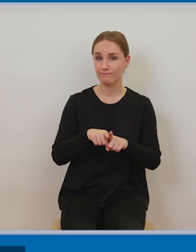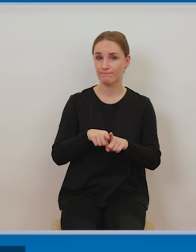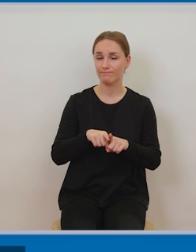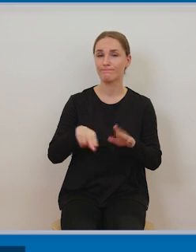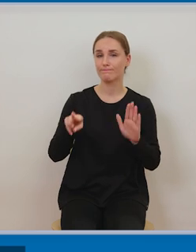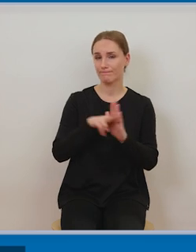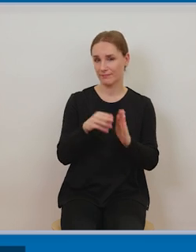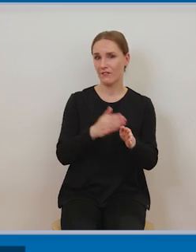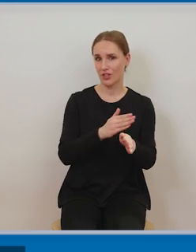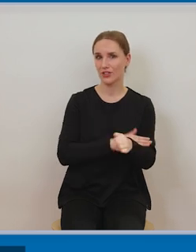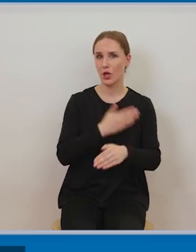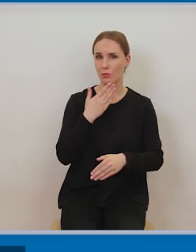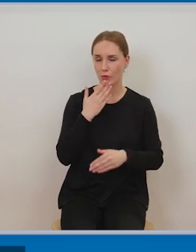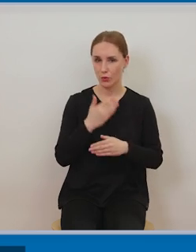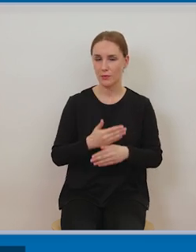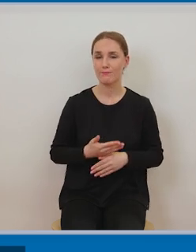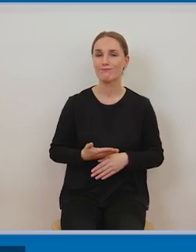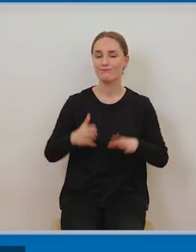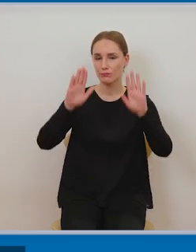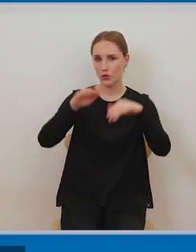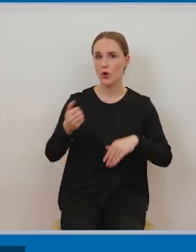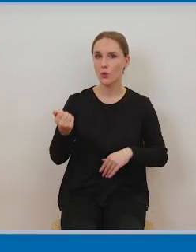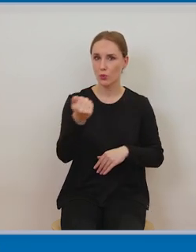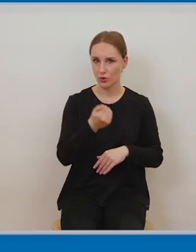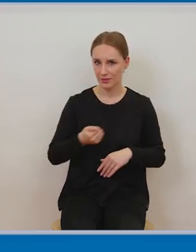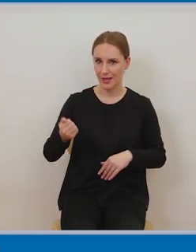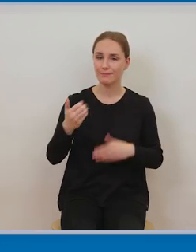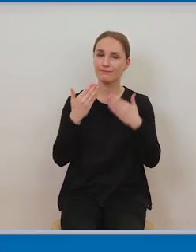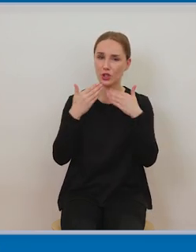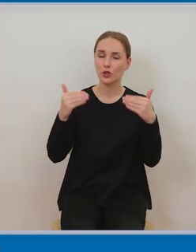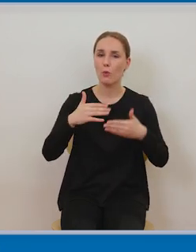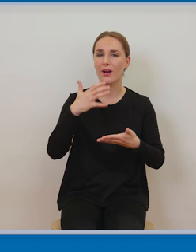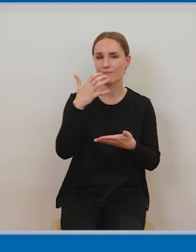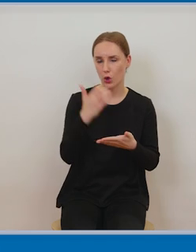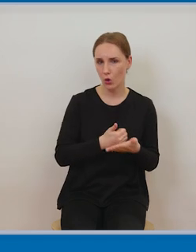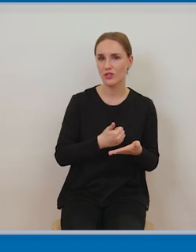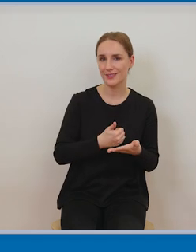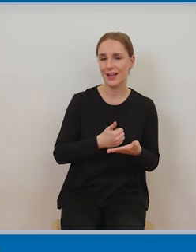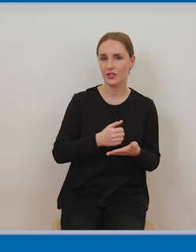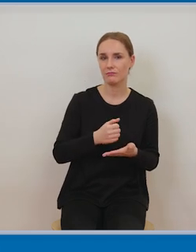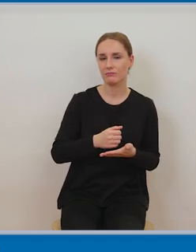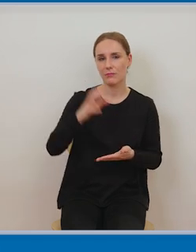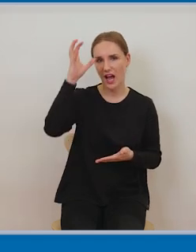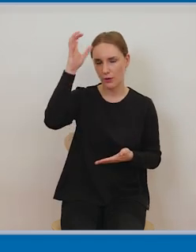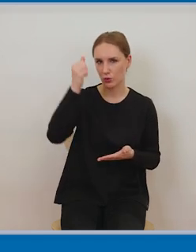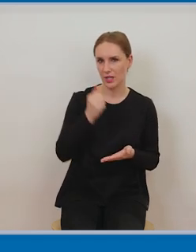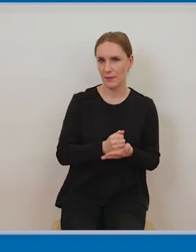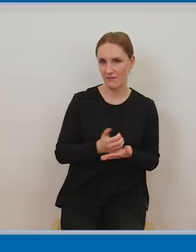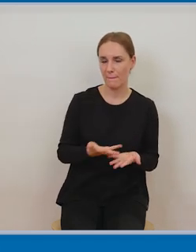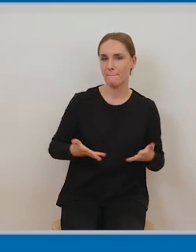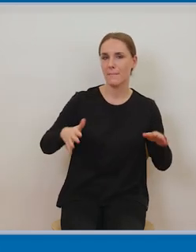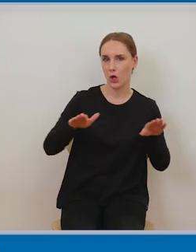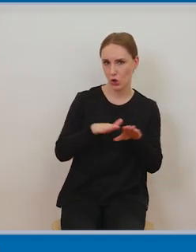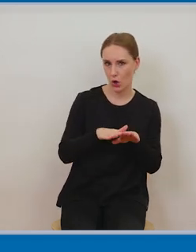zakresie autorskich praw majątkowych natomiast ona w żaden sposób nie może powodować uszczerbku w